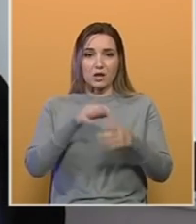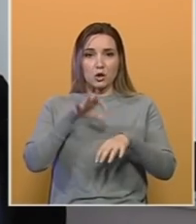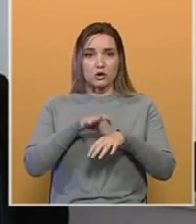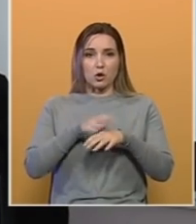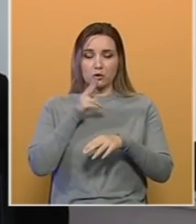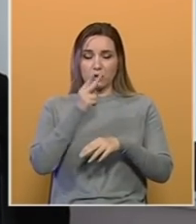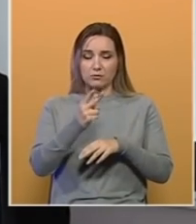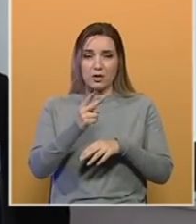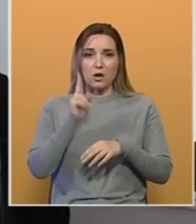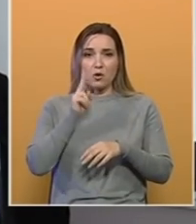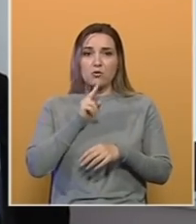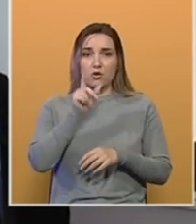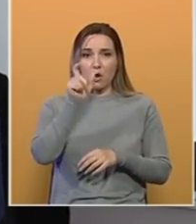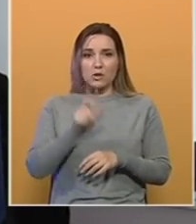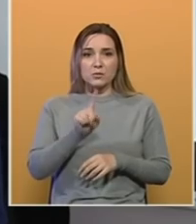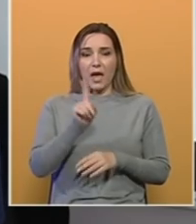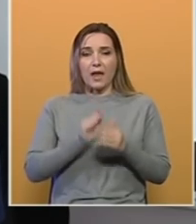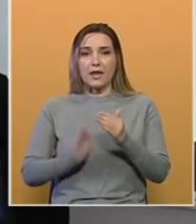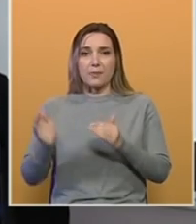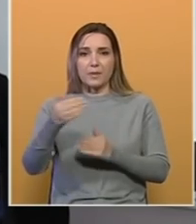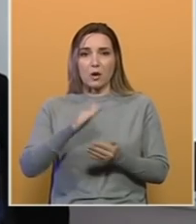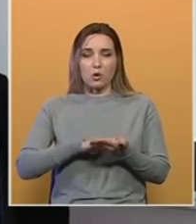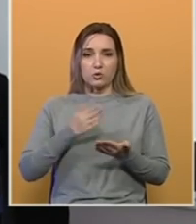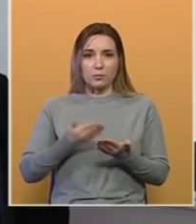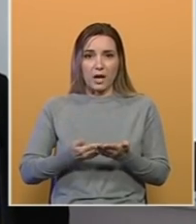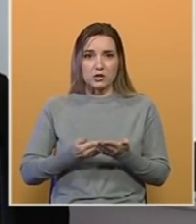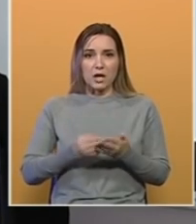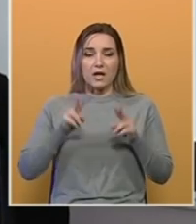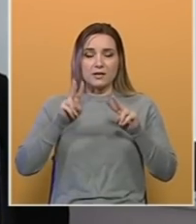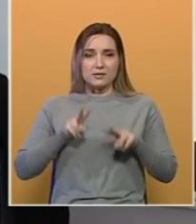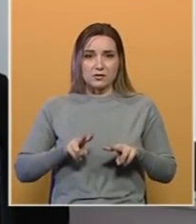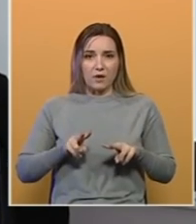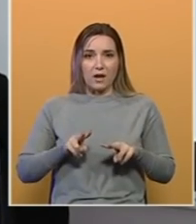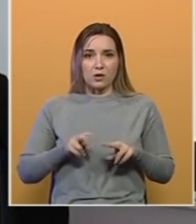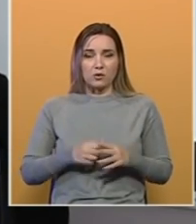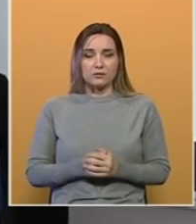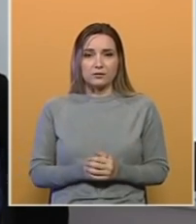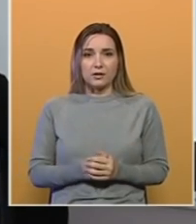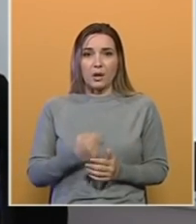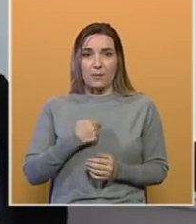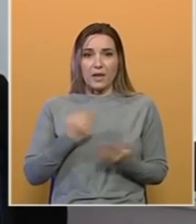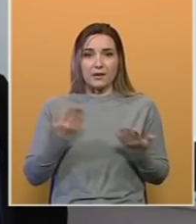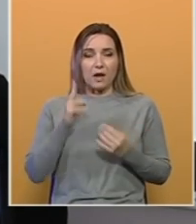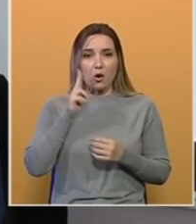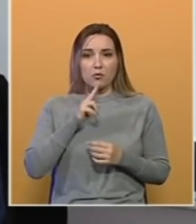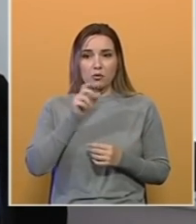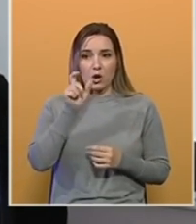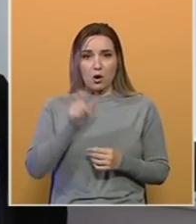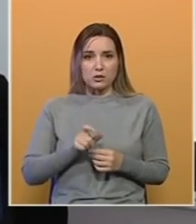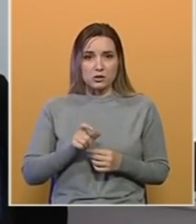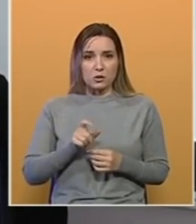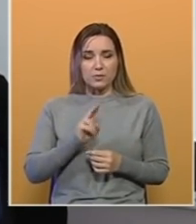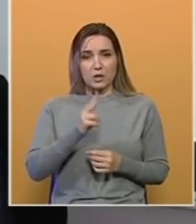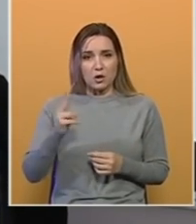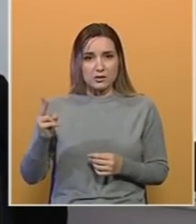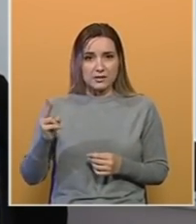obraća gluhoj osobi, a ne preko tumača. I stvarno meni kao gluhoj osobi i